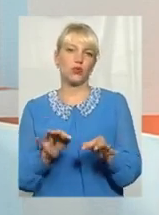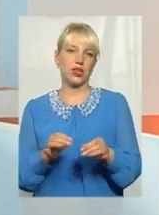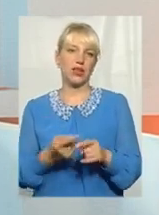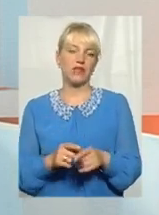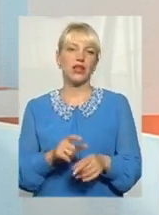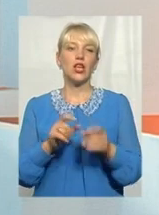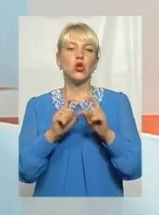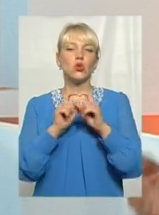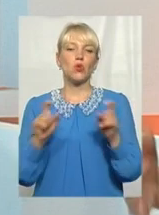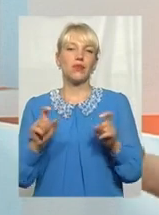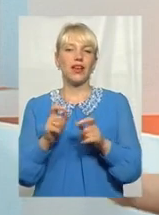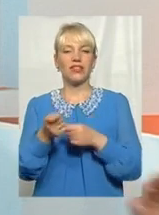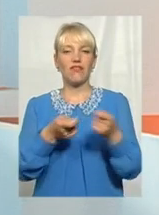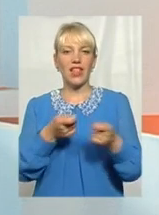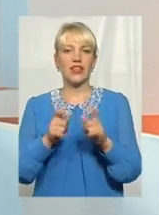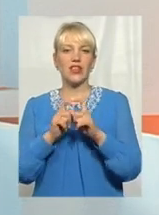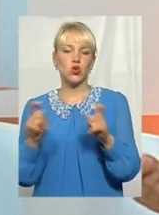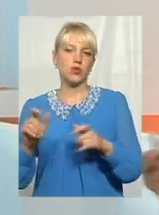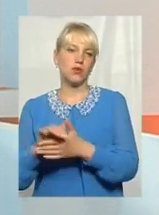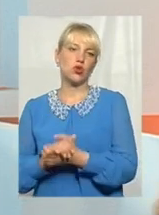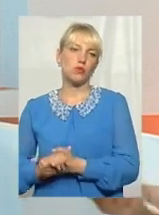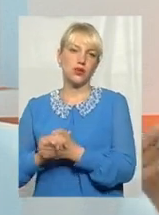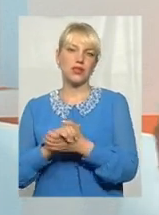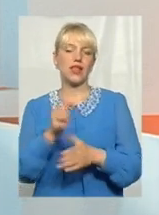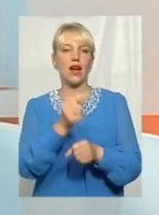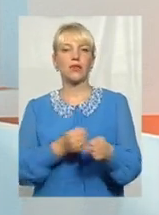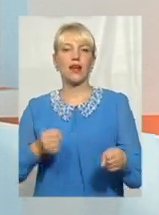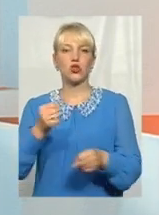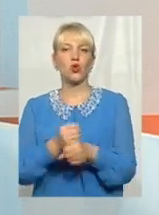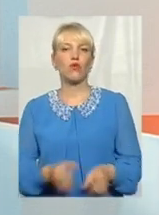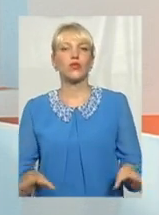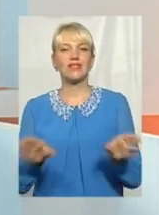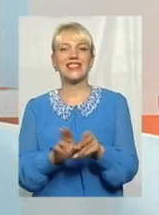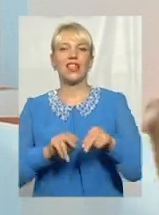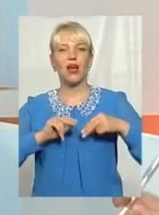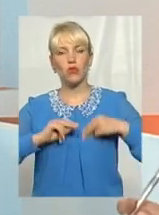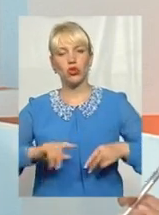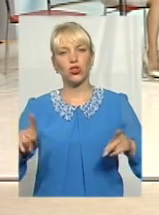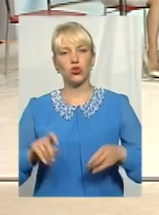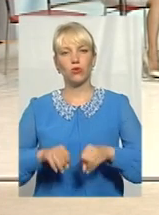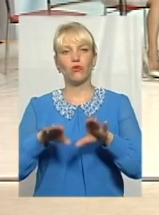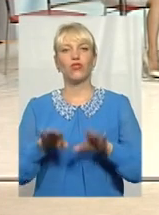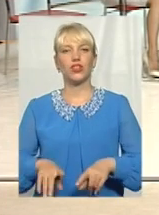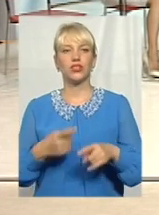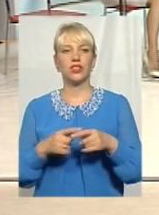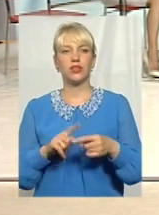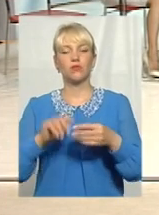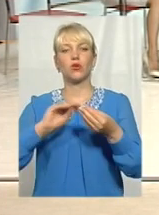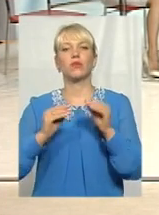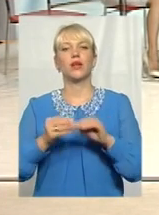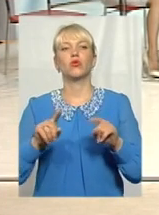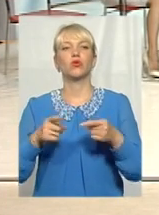Тобто суб'єкт влада, суб'єкт суспільства напрацьовують взаємодії для того, щоб вирішити ті проблеми. Тому,